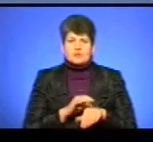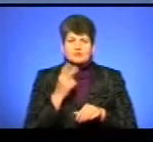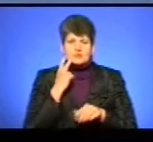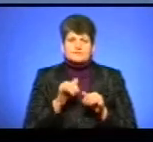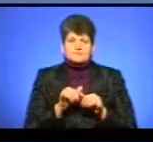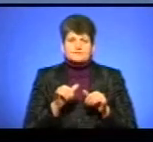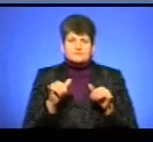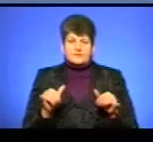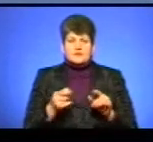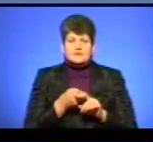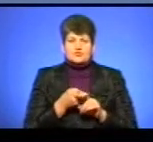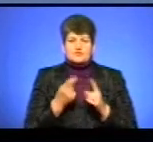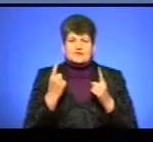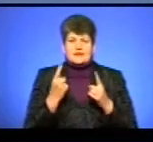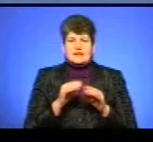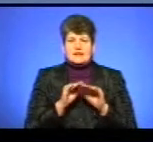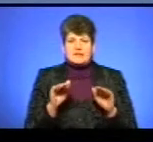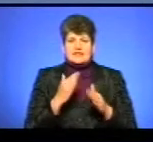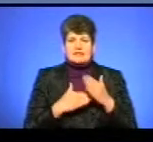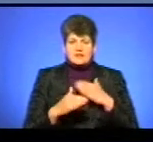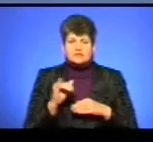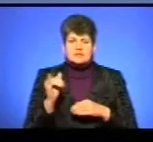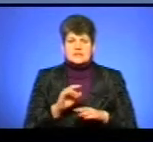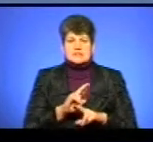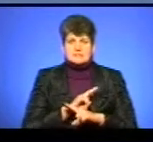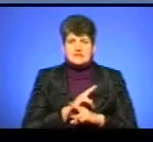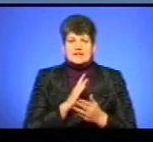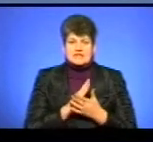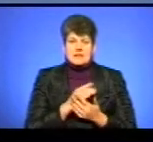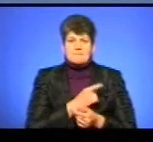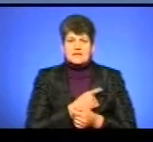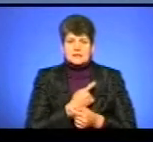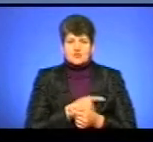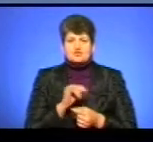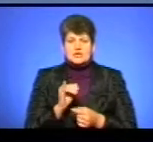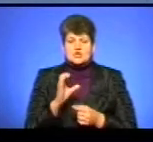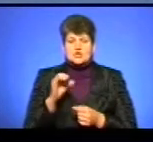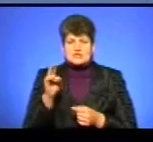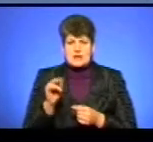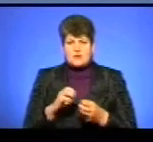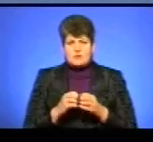яке через високий рівень інвалідності і самосмертності є не тільки медичною, соціальною проблемою.